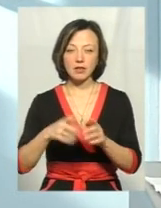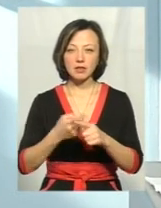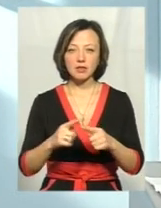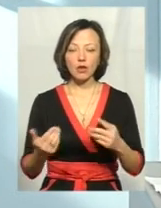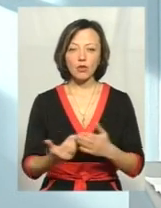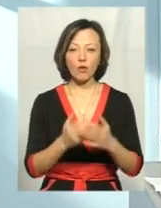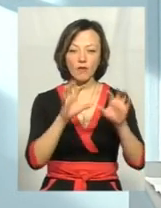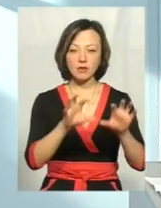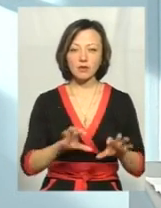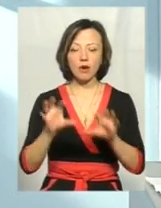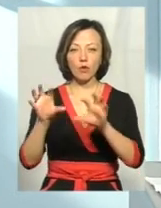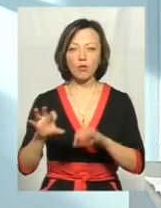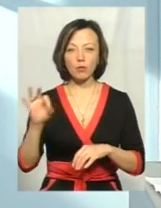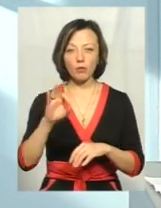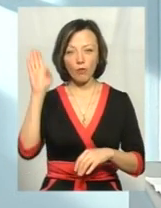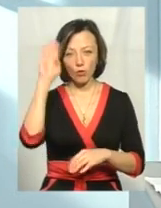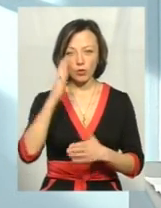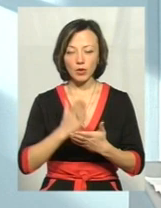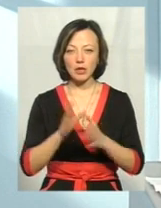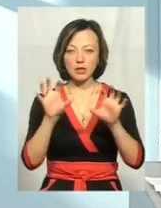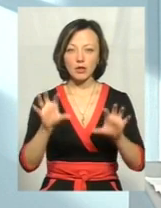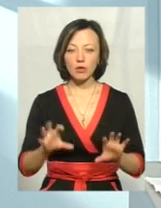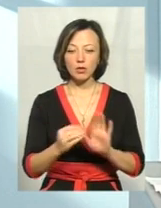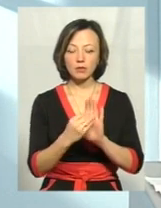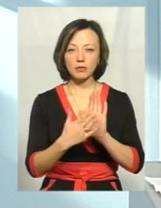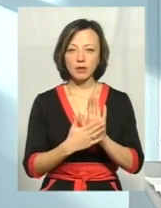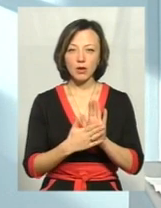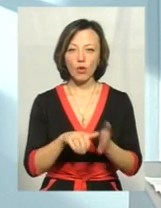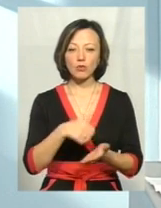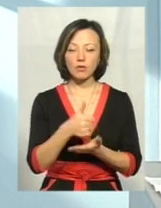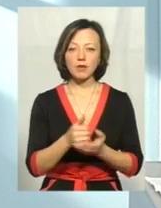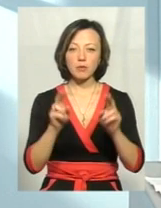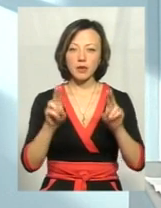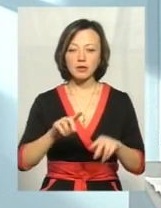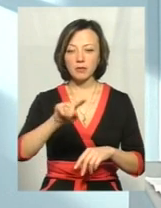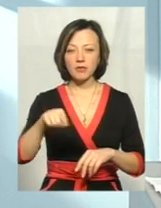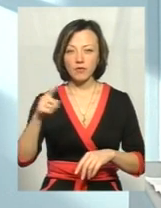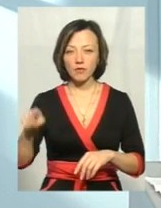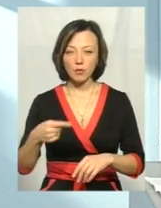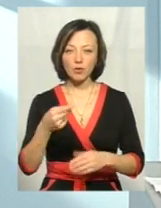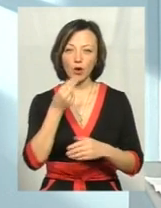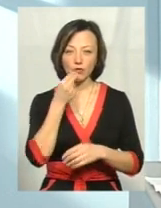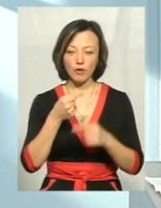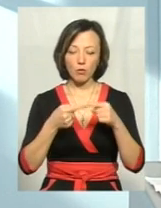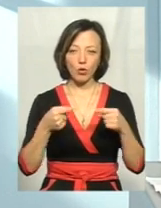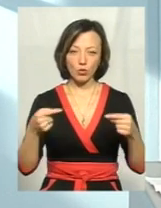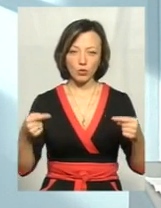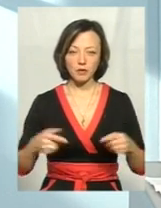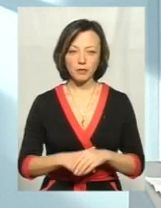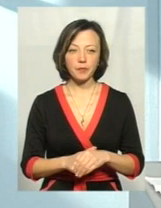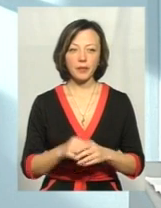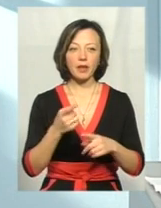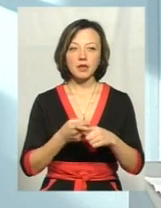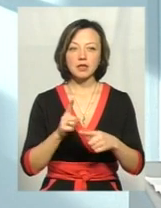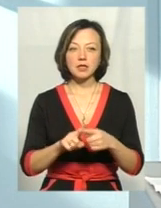закони. І також про воду є в законі про основні принципи та вимоги до безпечності та якості харчових продуктів. Це